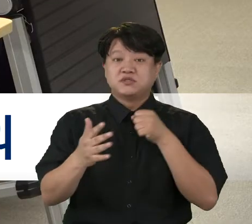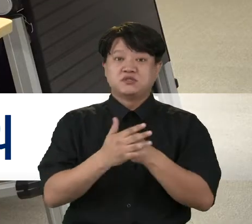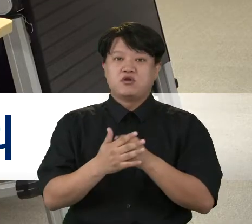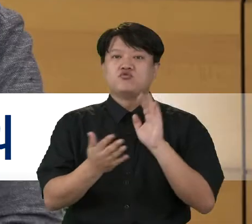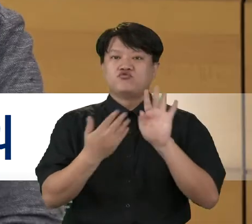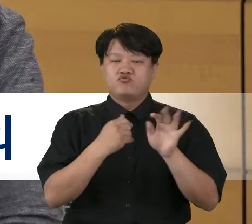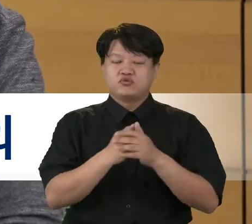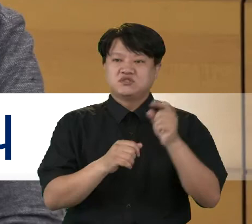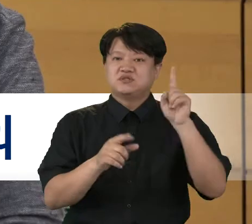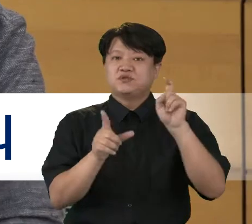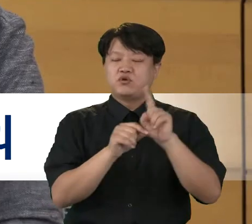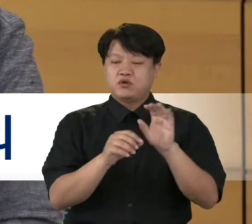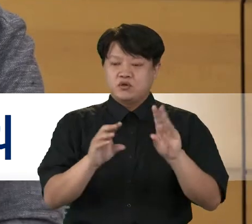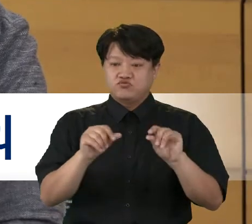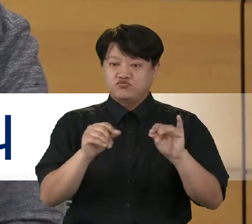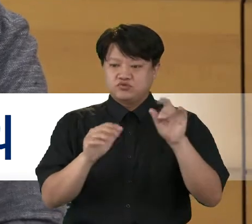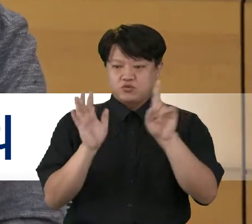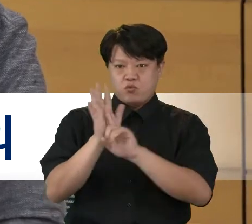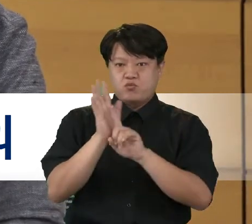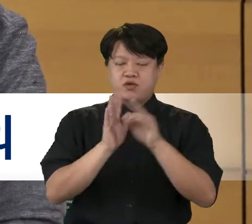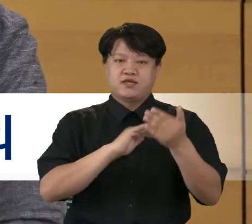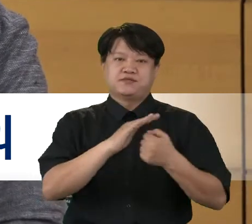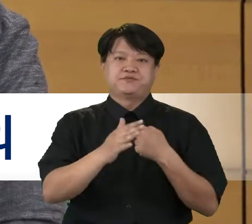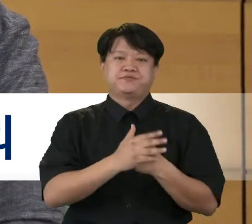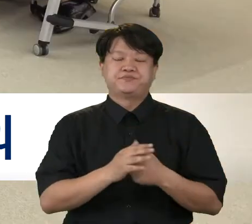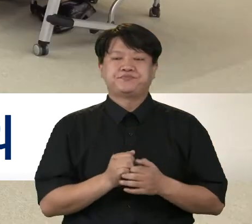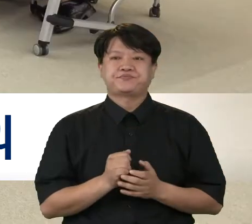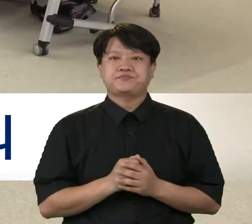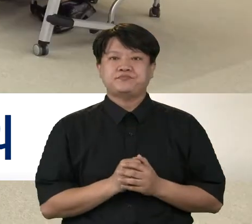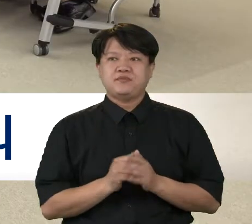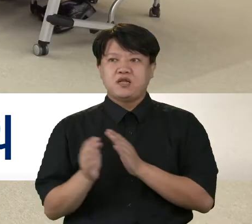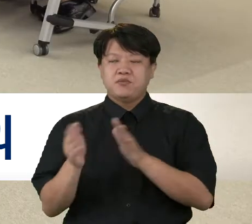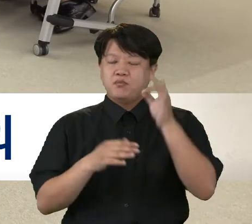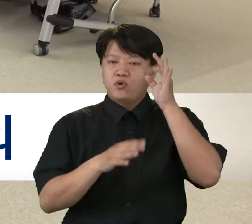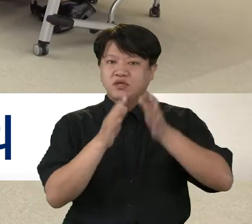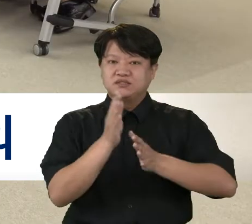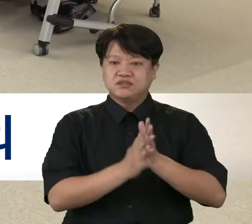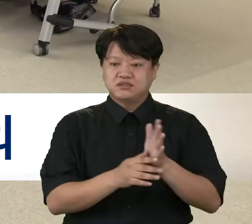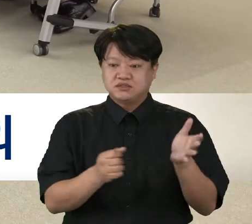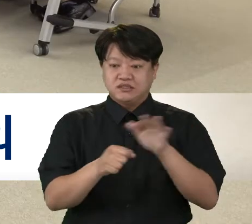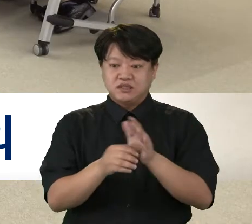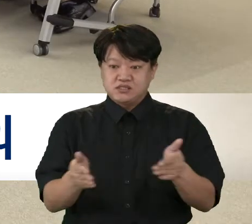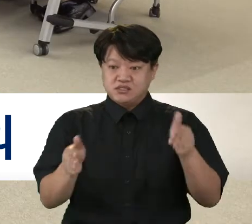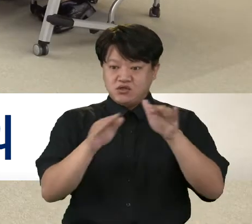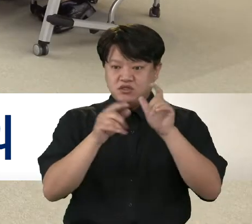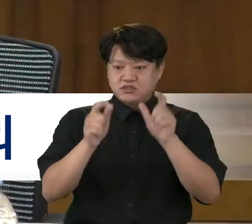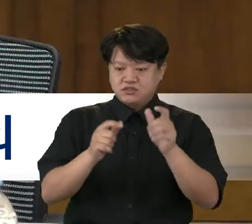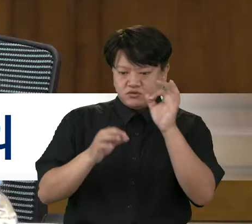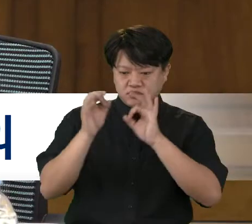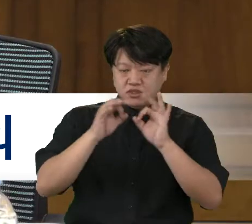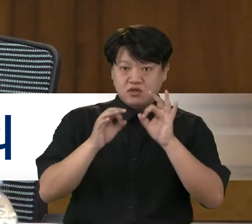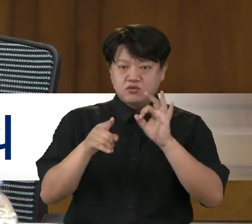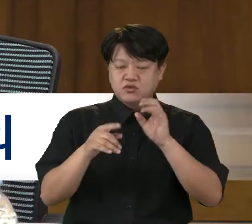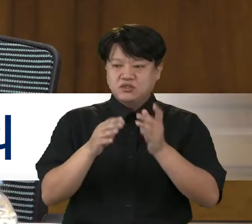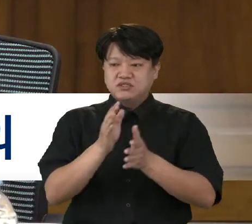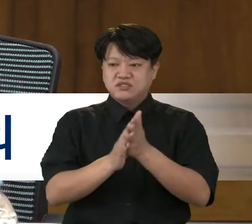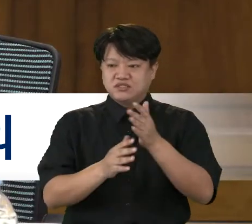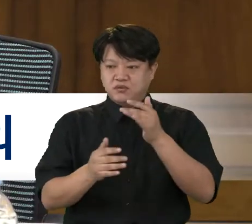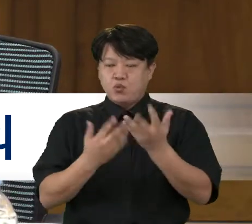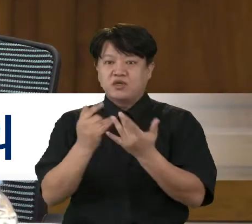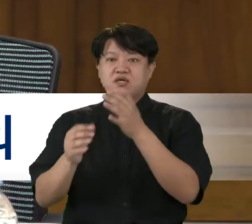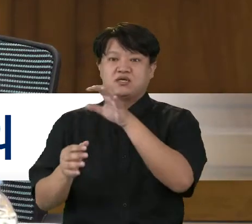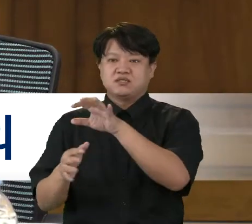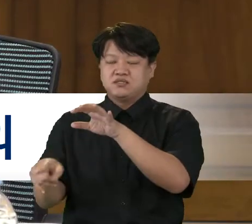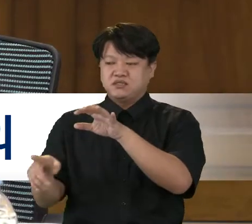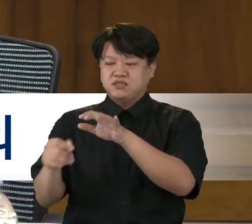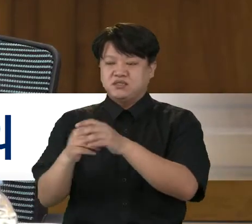11월에는 부지 공모에 들어갈 예정입니다. 한편 포항시는 장사시설 지역수급계획 및 시립화장장 활용